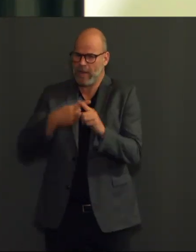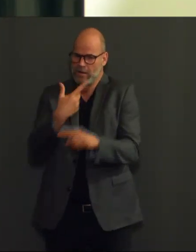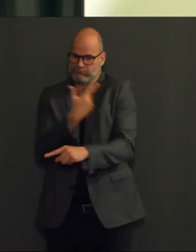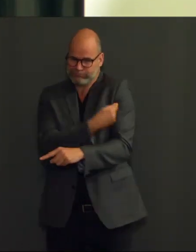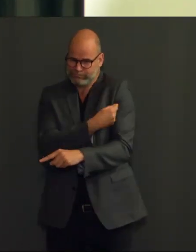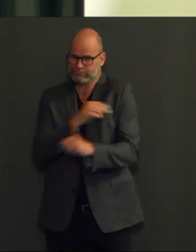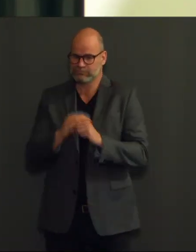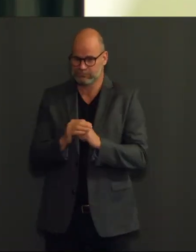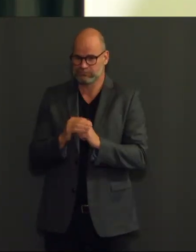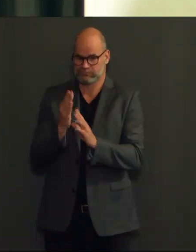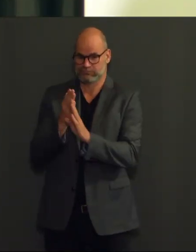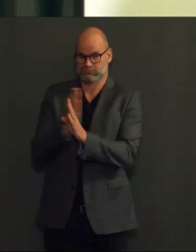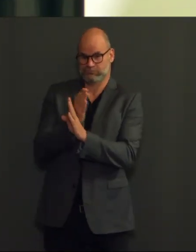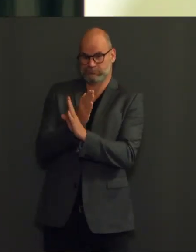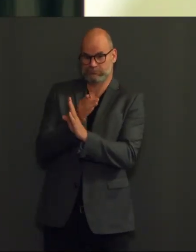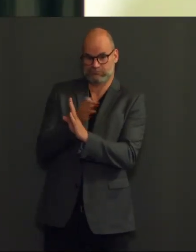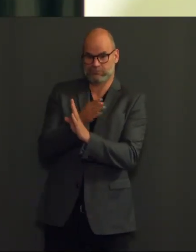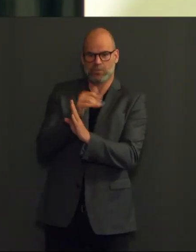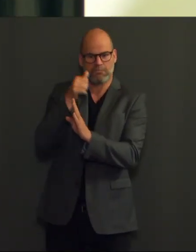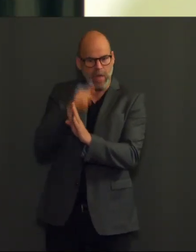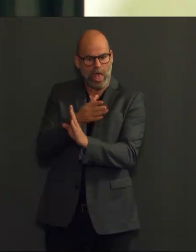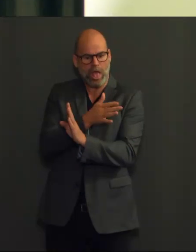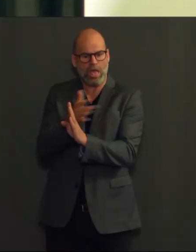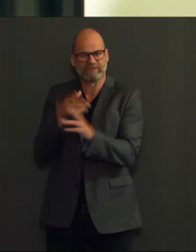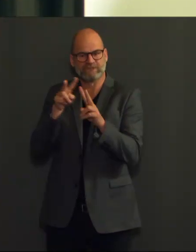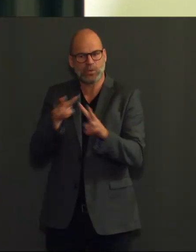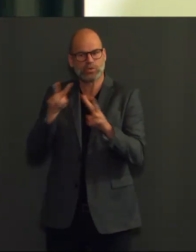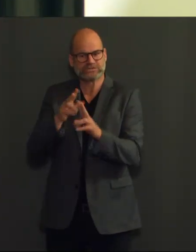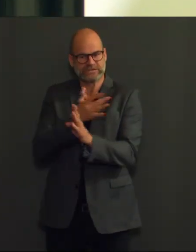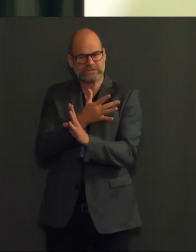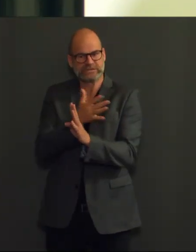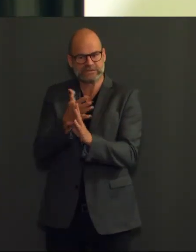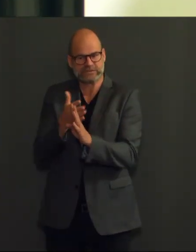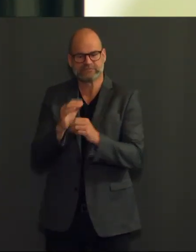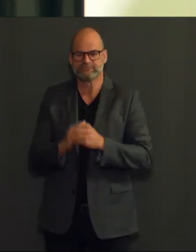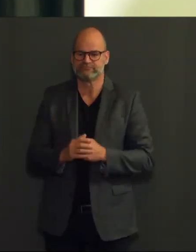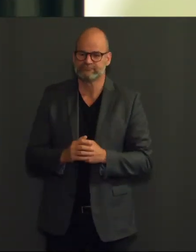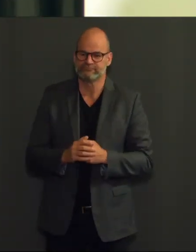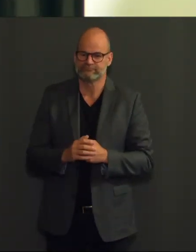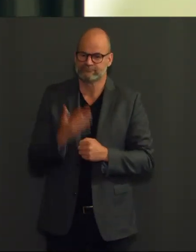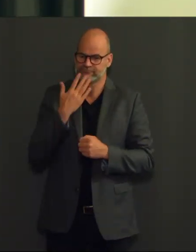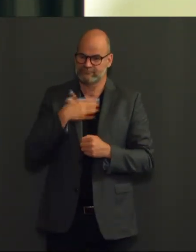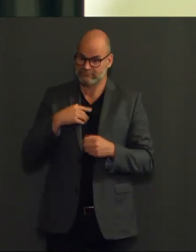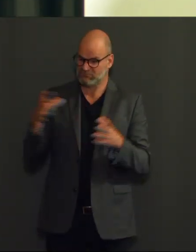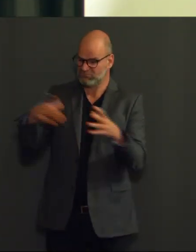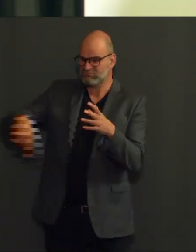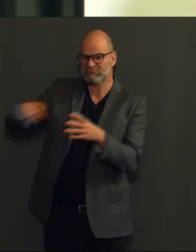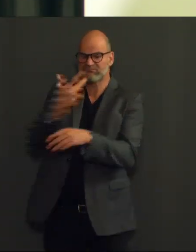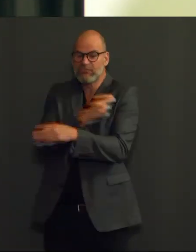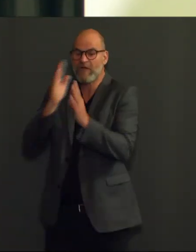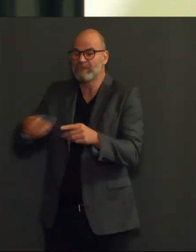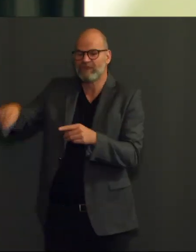We willen ook alle gevaccineerden bedanken. Door je te laten vaccineren bescherm je niet alleen je eigen gezondheid,